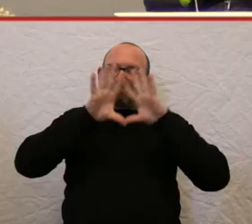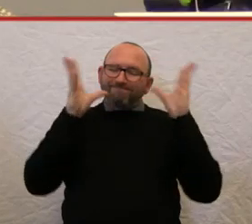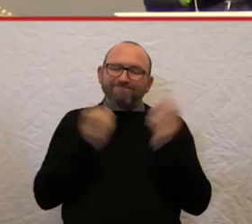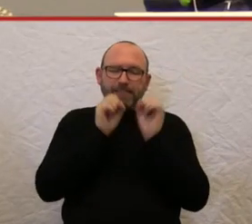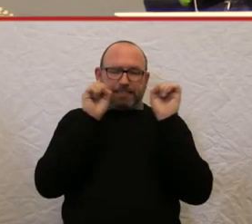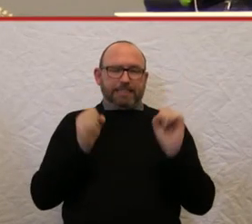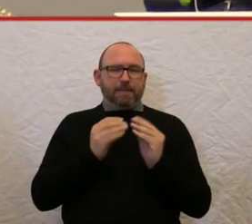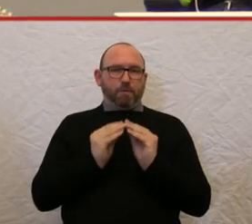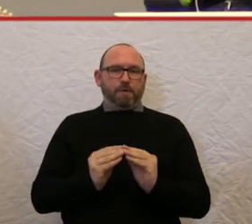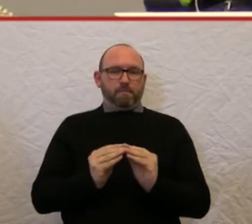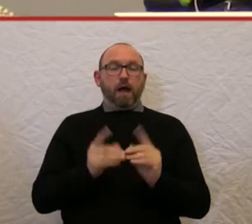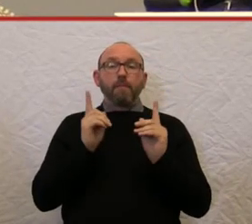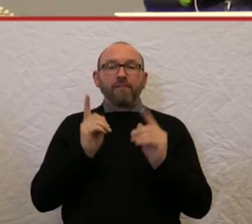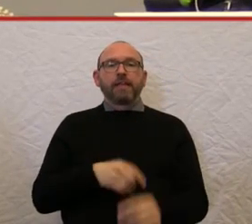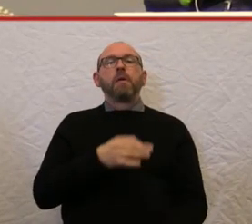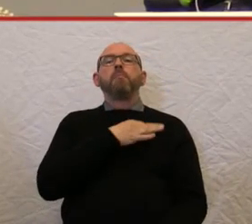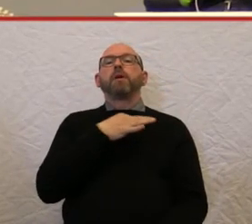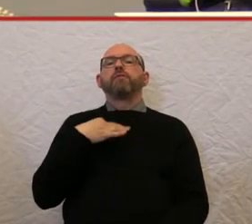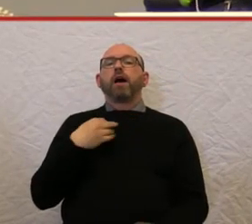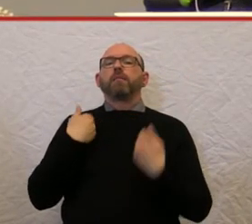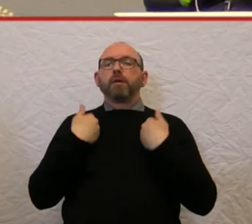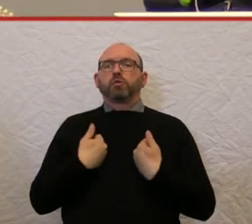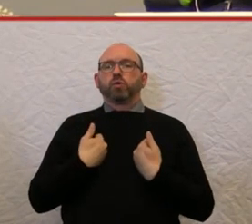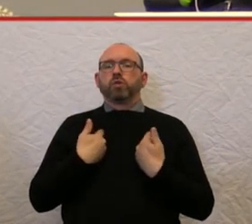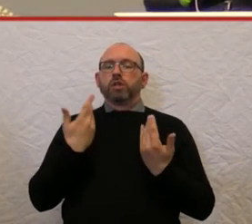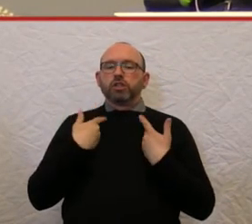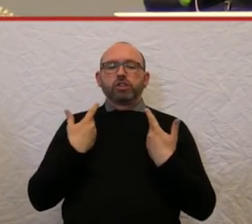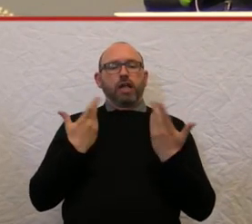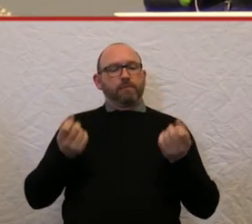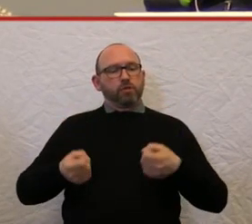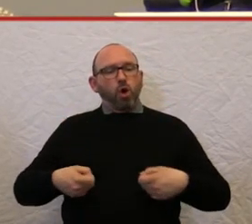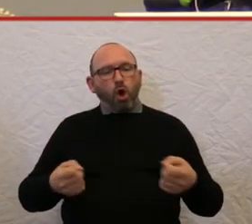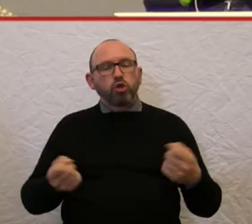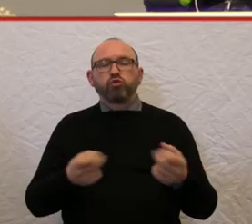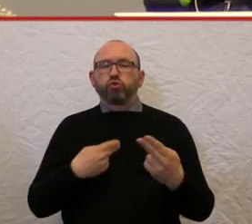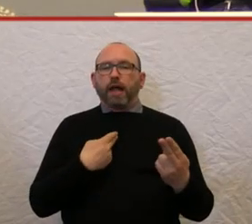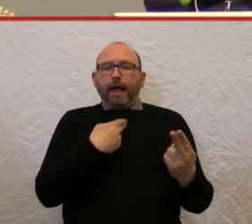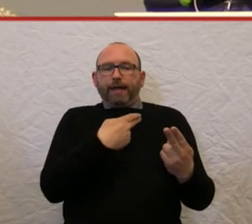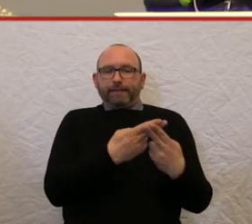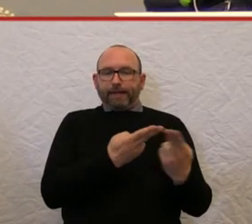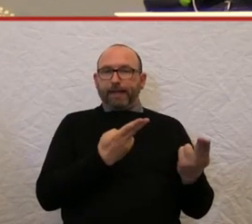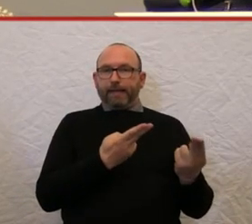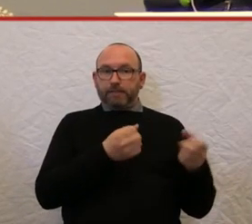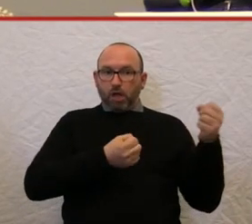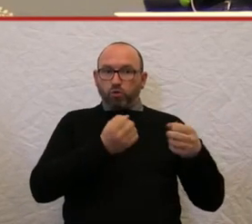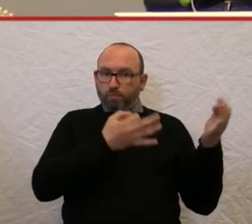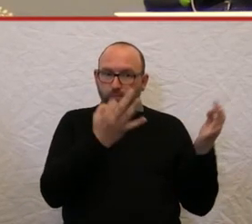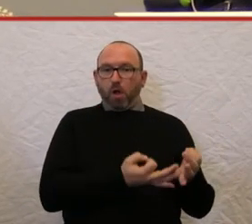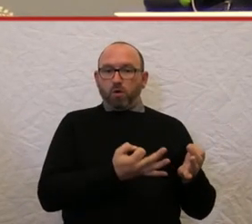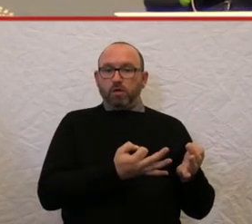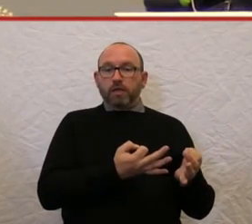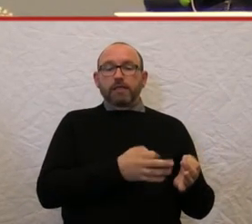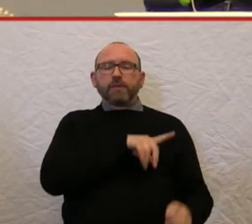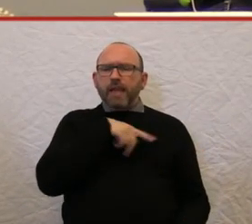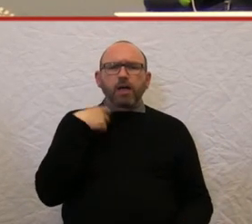Wenn ich aber als Privatperson aber ein rollstuhlgerechtes Fahrzeug brauche und ich habe kein eigenes, gibt es, ich habe lange